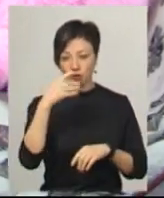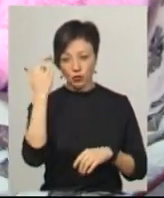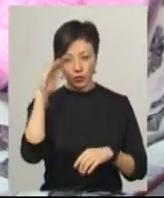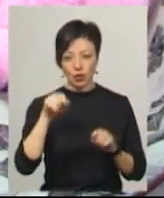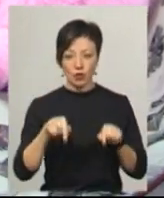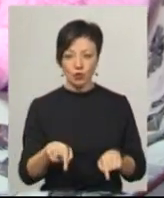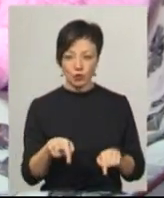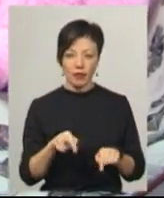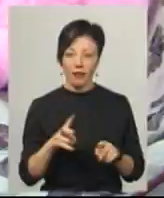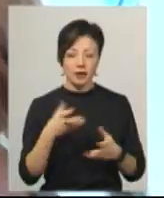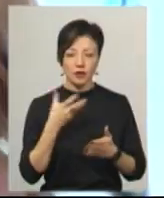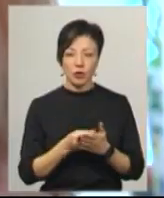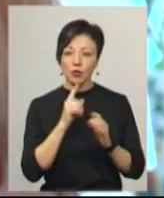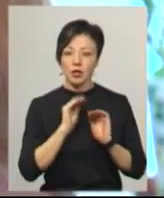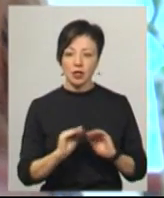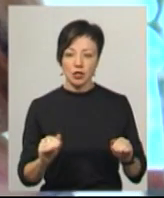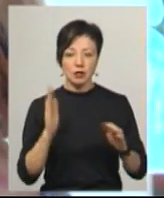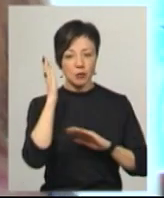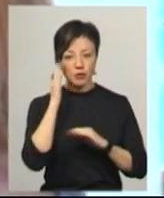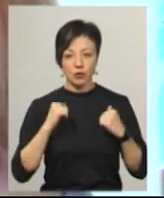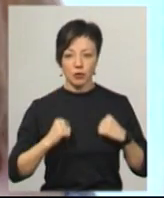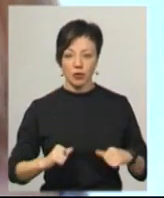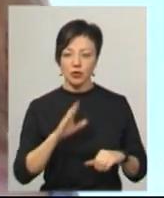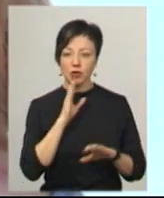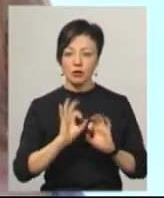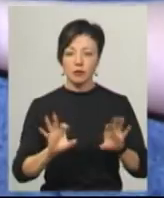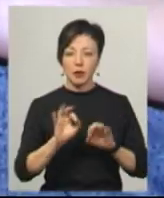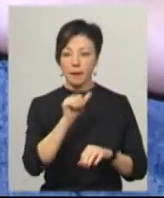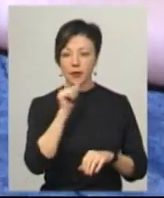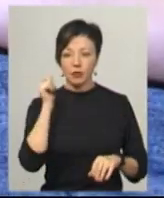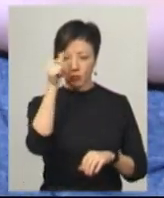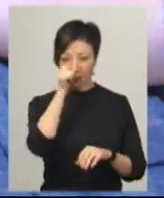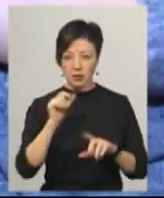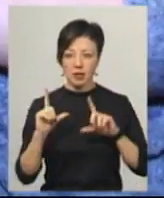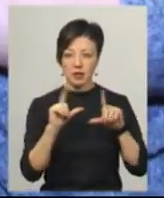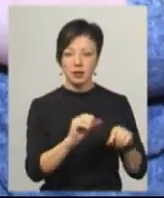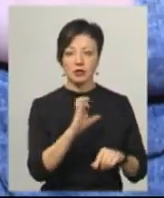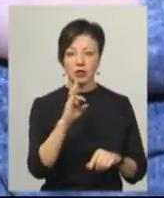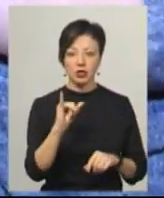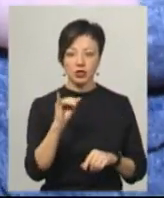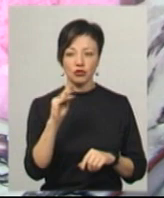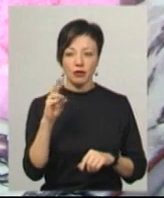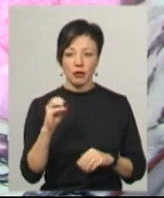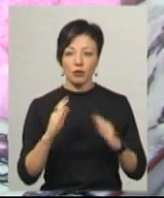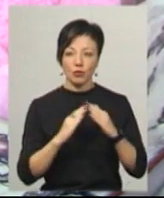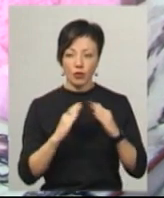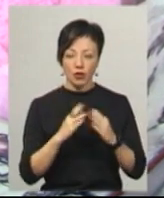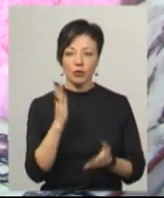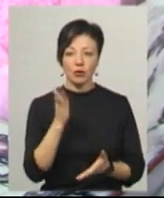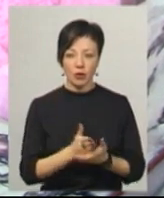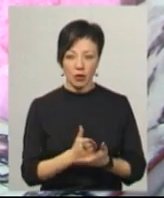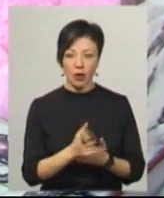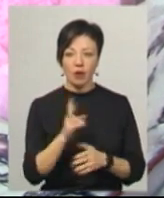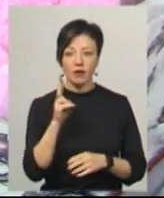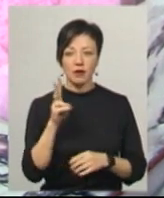Принаймні тут тиша, ми спимо спокійно. Яна Смірнова розповідає, минулого місяця їздила в Сніжне додому. Будинок стоїть, але